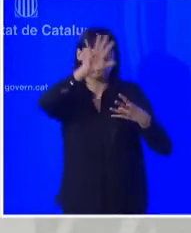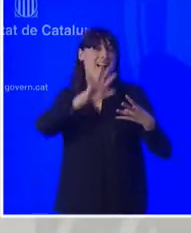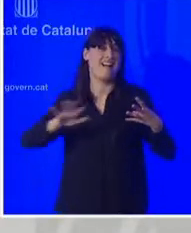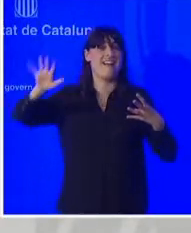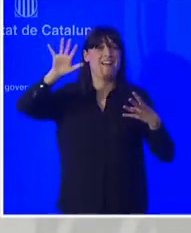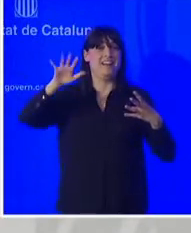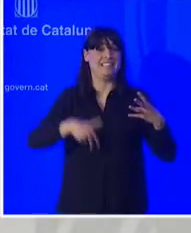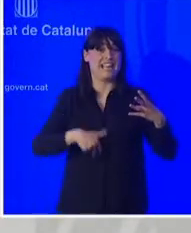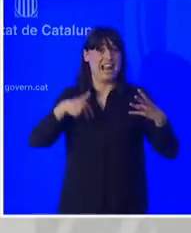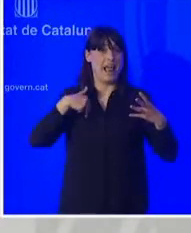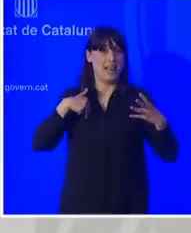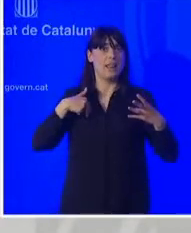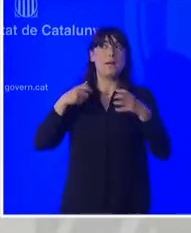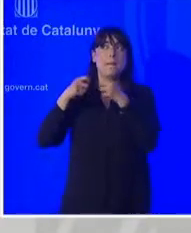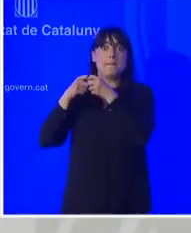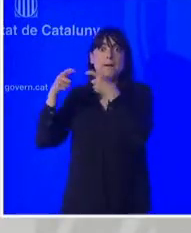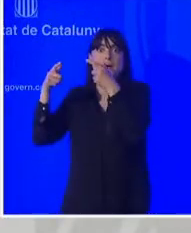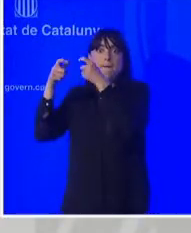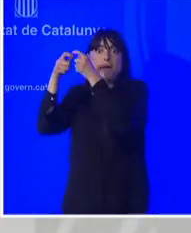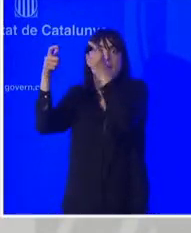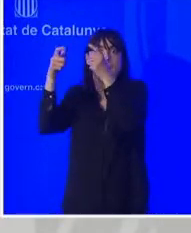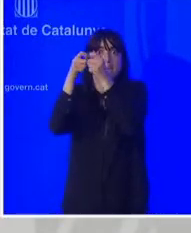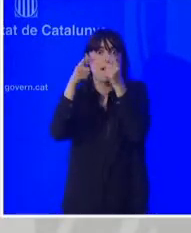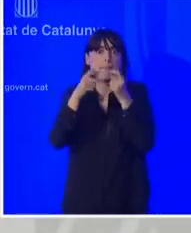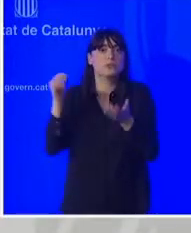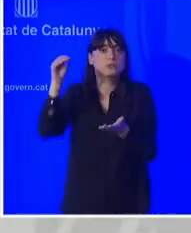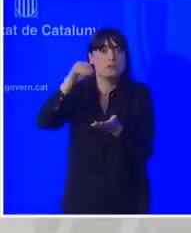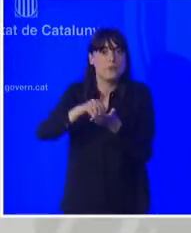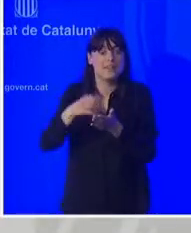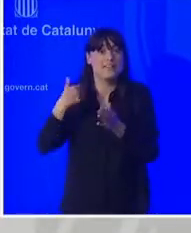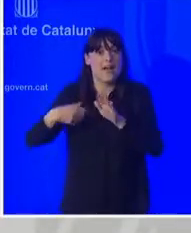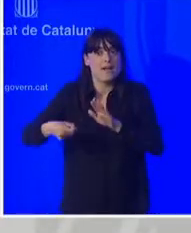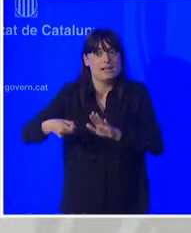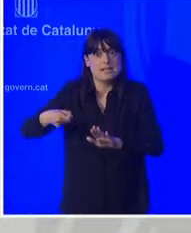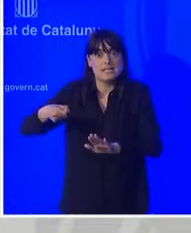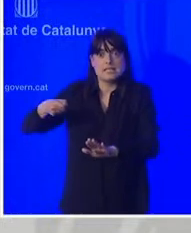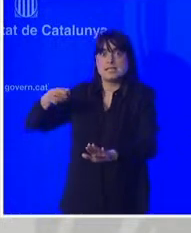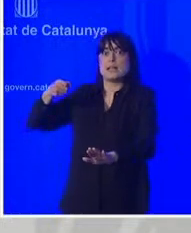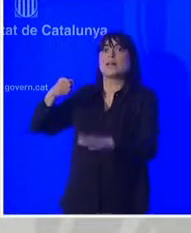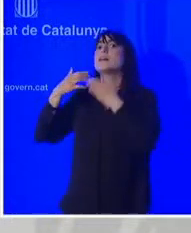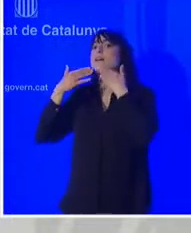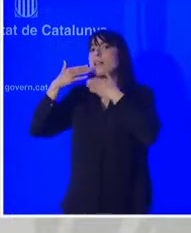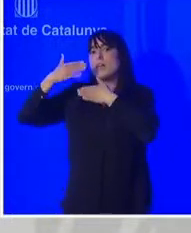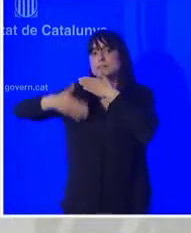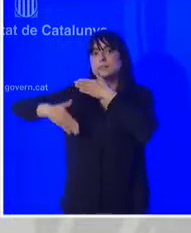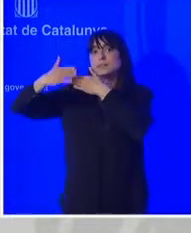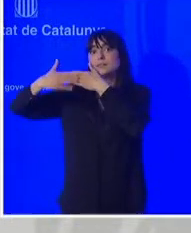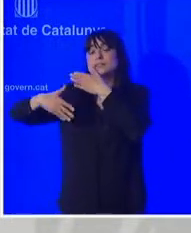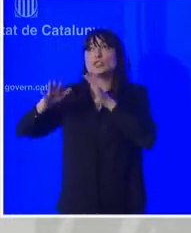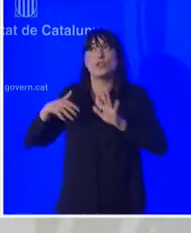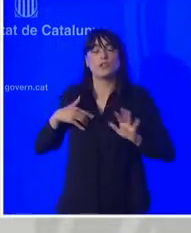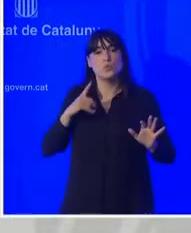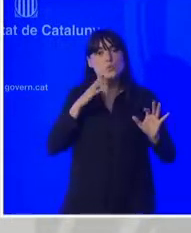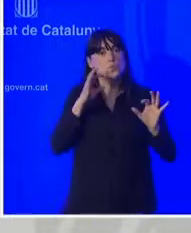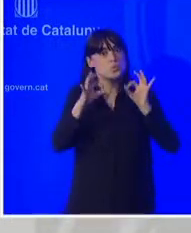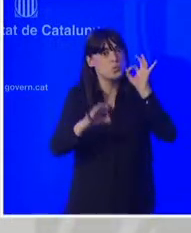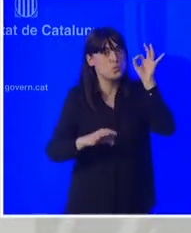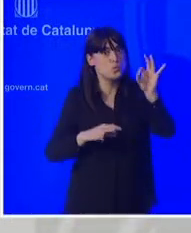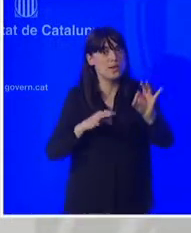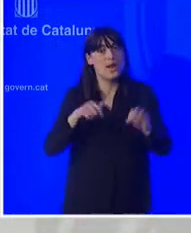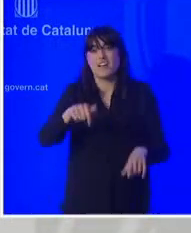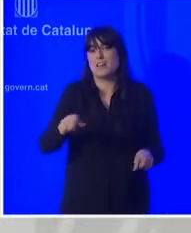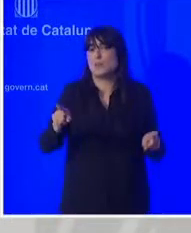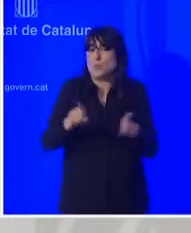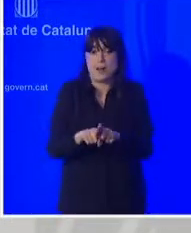doncs com s'estan incrementant els casos tenint en compte que s'havien implementat mesures i per tant no es pot descartar cap